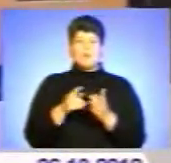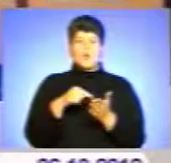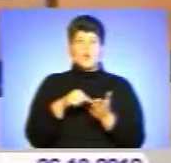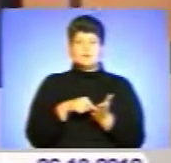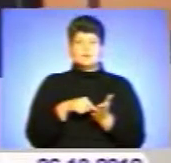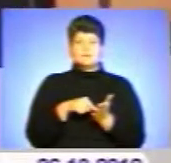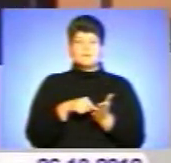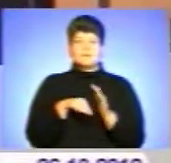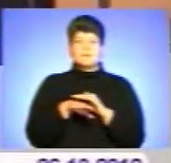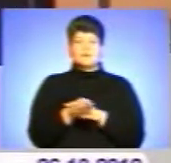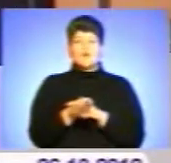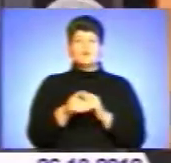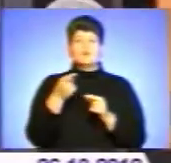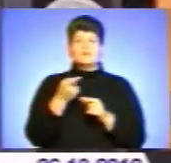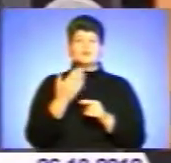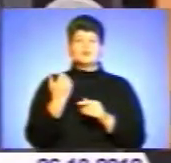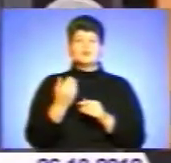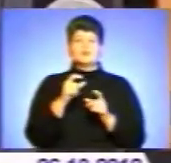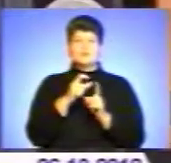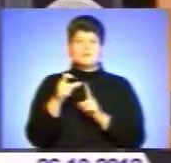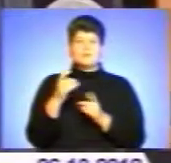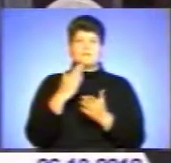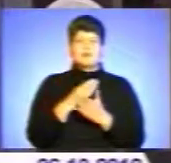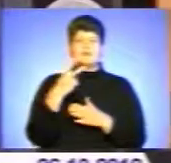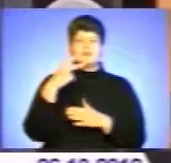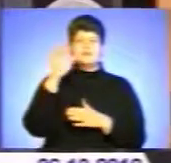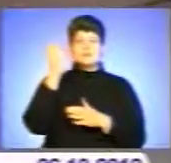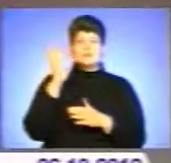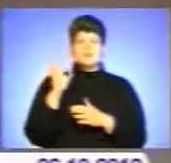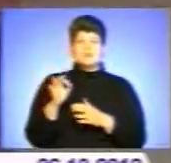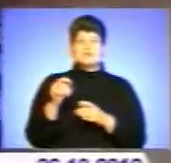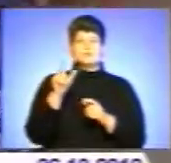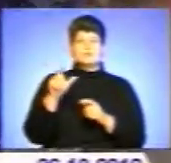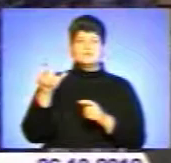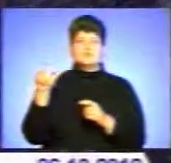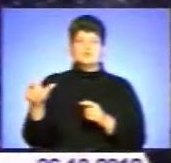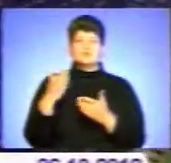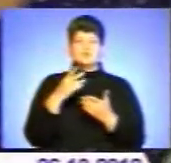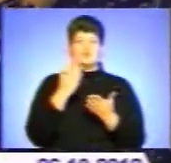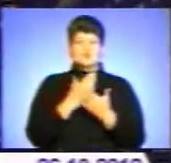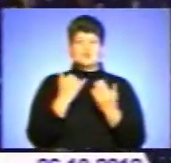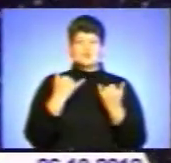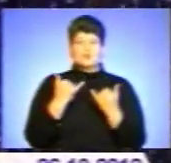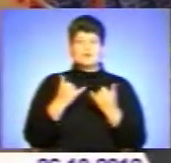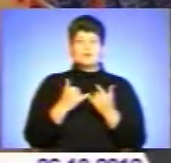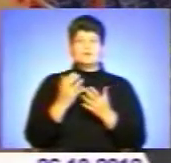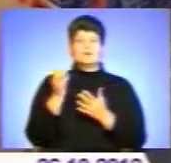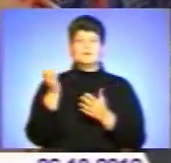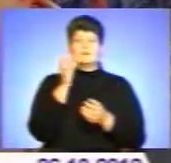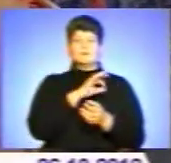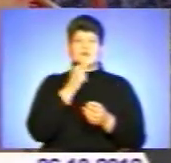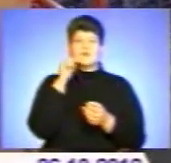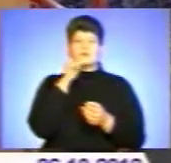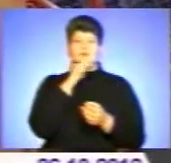вагони вітчизняного виробництва. Вони, за його словами, вміщують на 20% більше пасажирів, ніж ті, що існують нині, та заощаджують близько 30